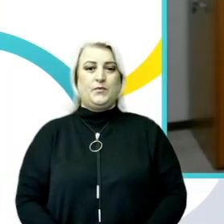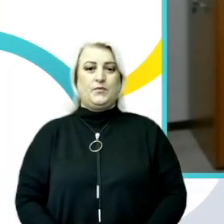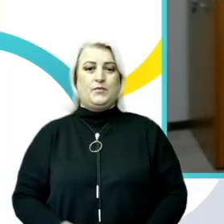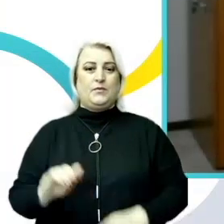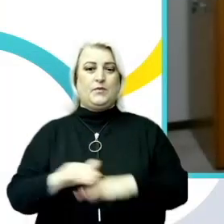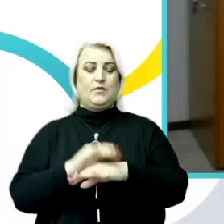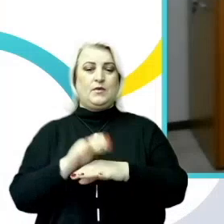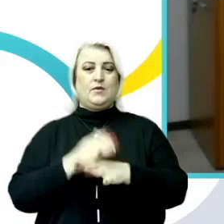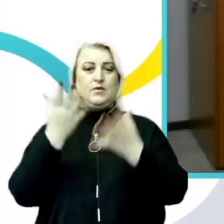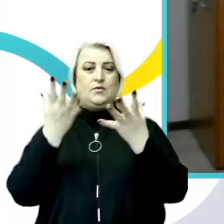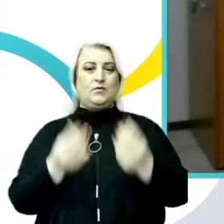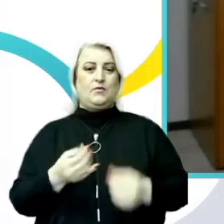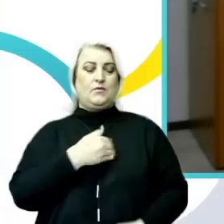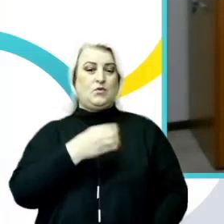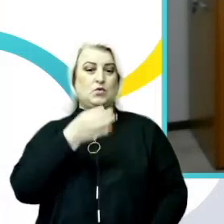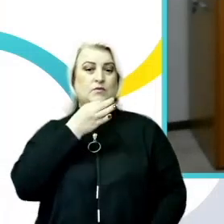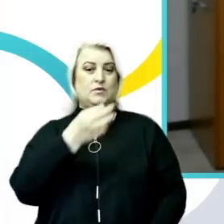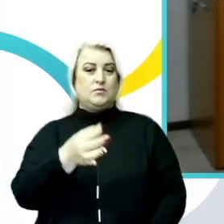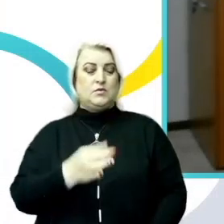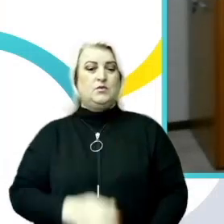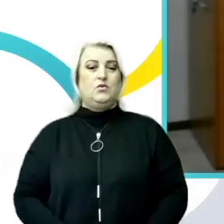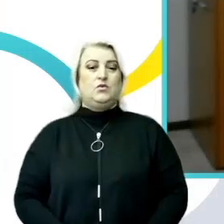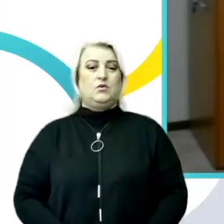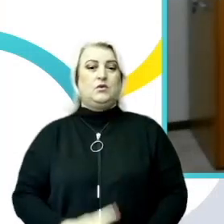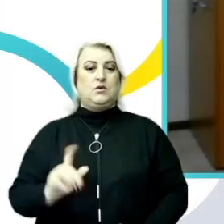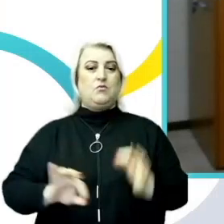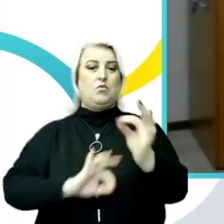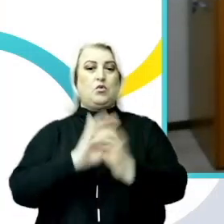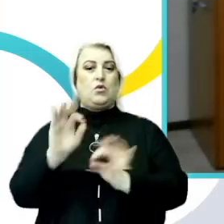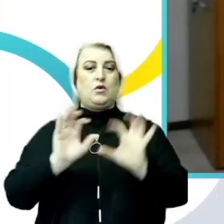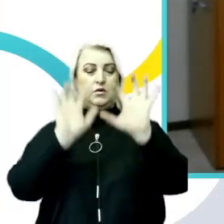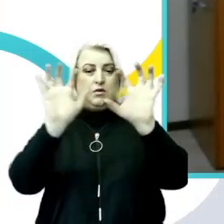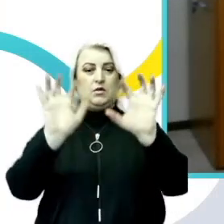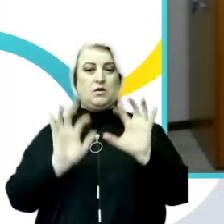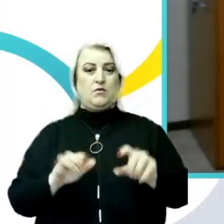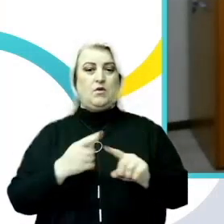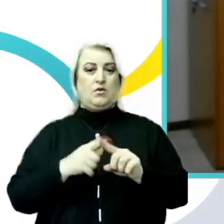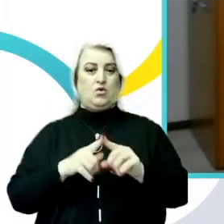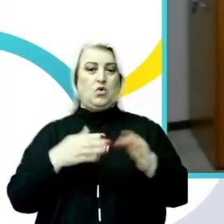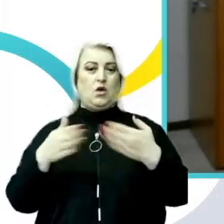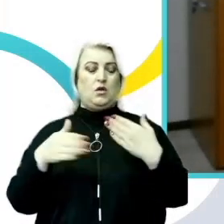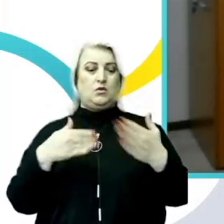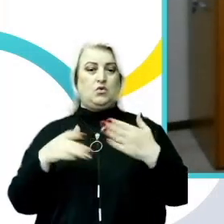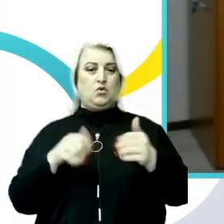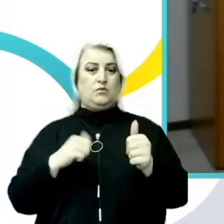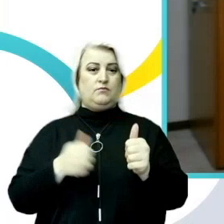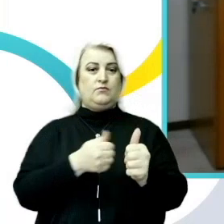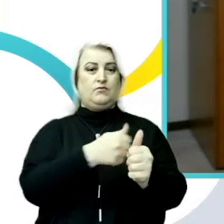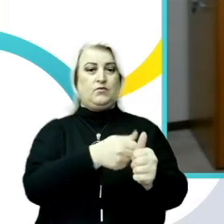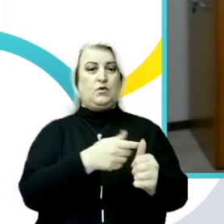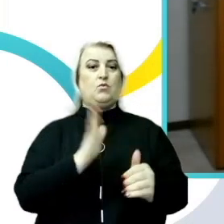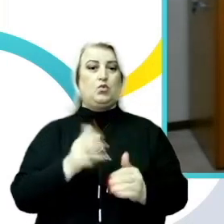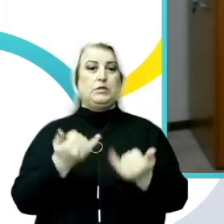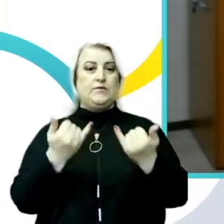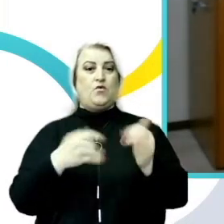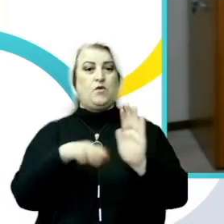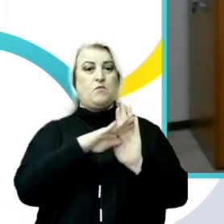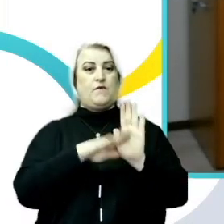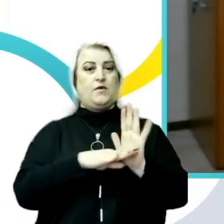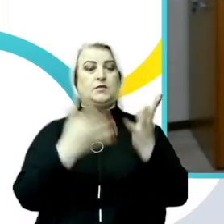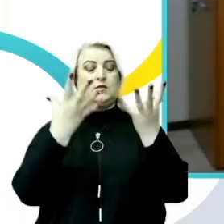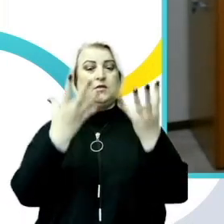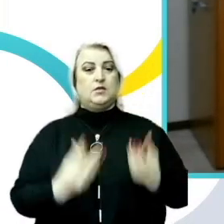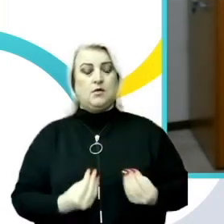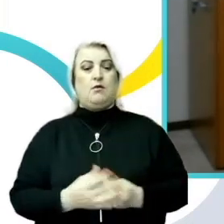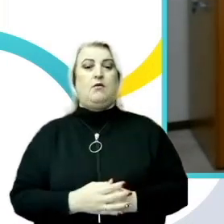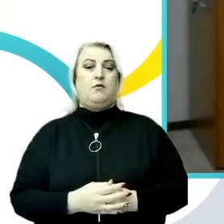estimată audiență! Vreau să vă spun că proiectul de lege care vizează bullying-ul va fi chiar astăzi pe ordinea de zi. Tocmai din acest motiv eu